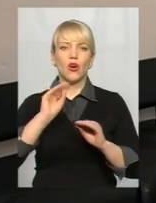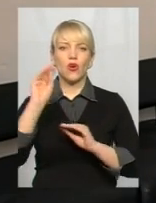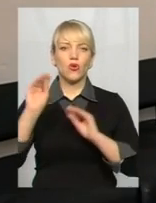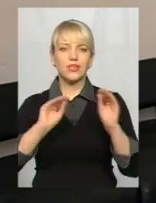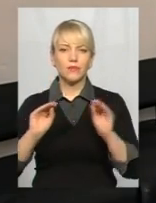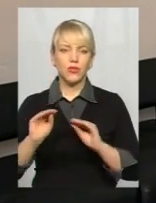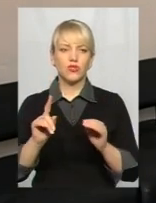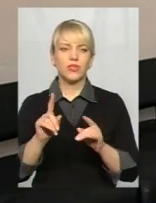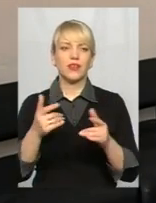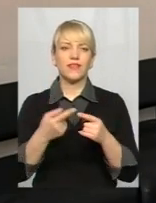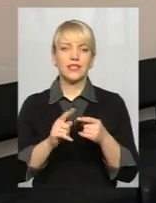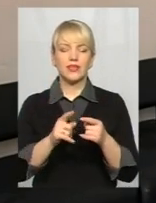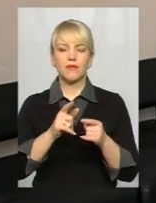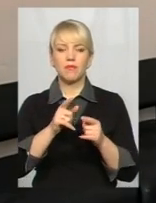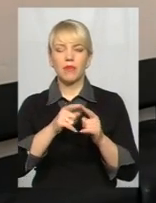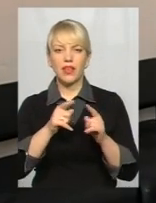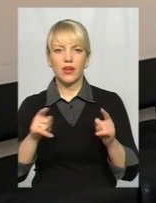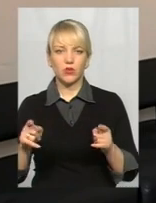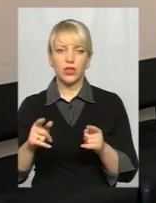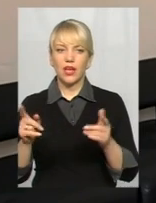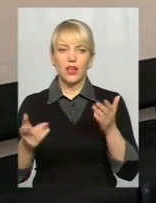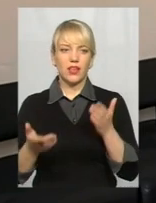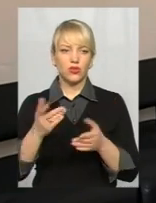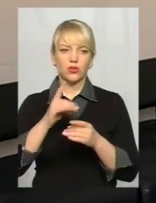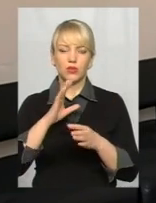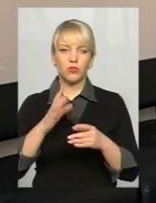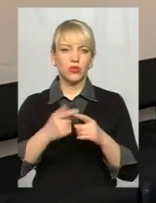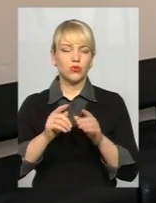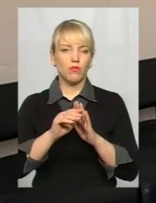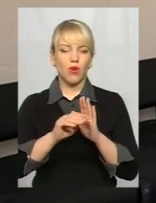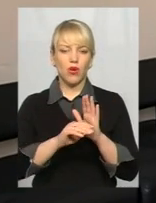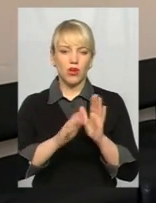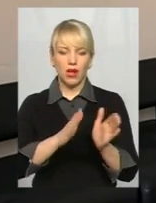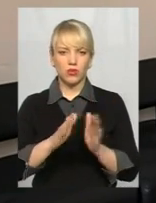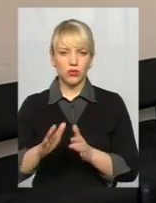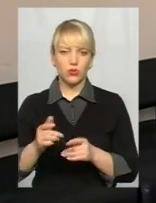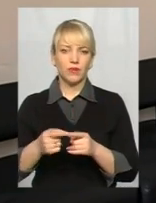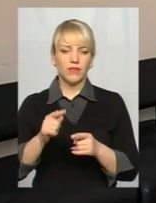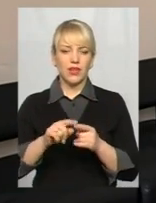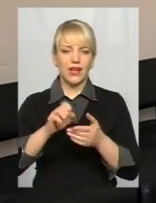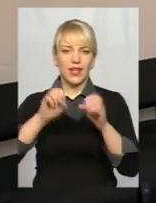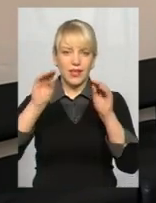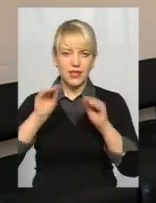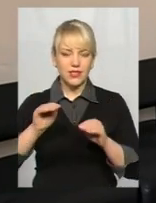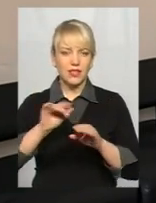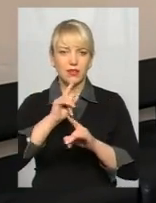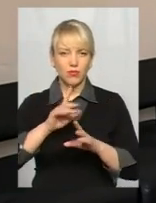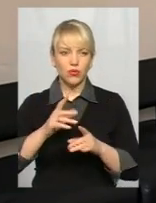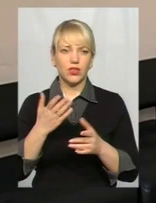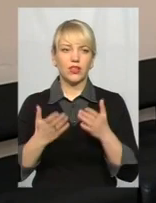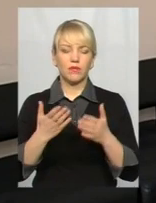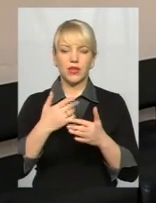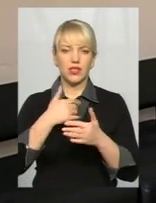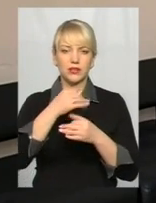Тому, якщо не буде цього порядку, реєстрі відображено, то з ним і не те, що управління ми не можемо